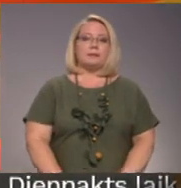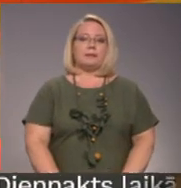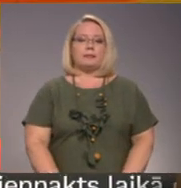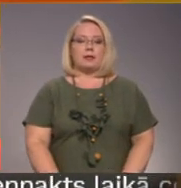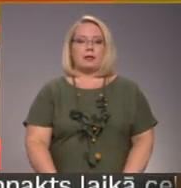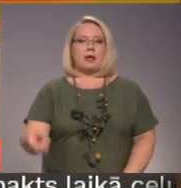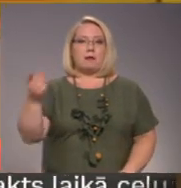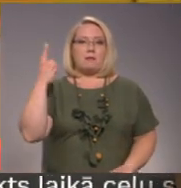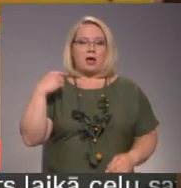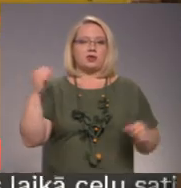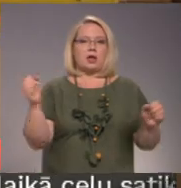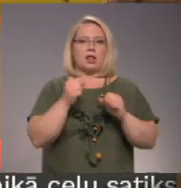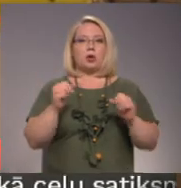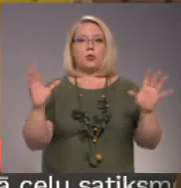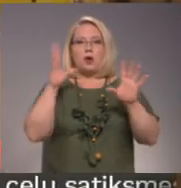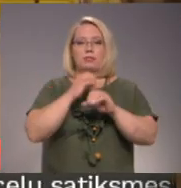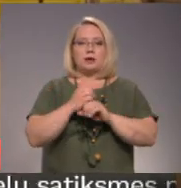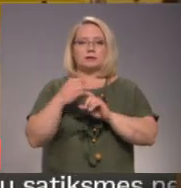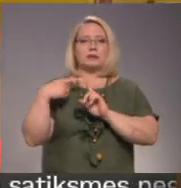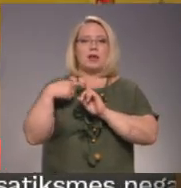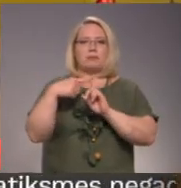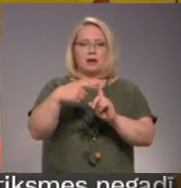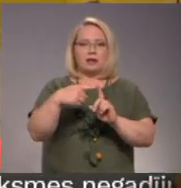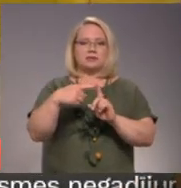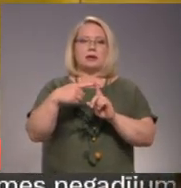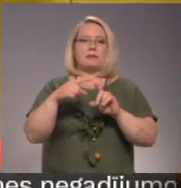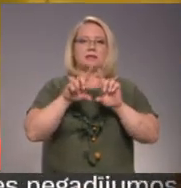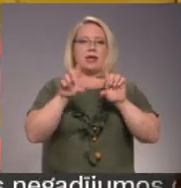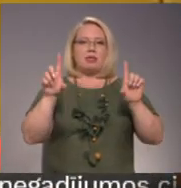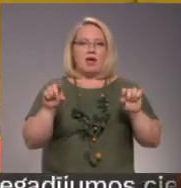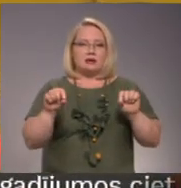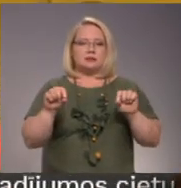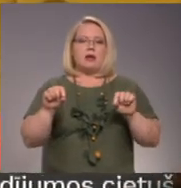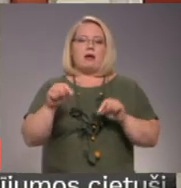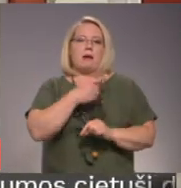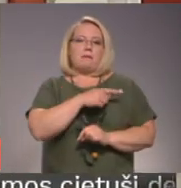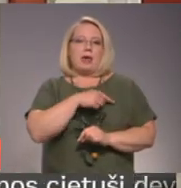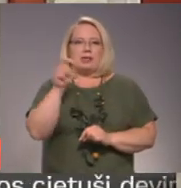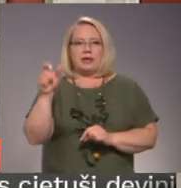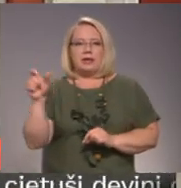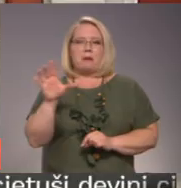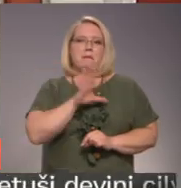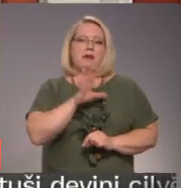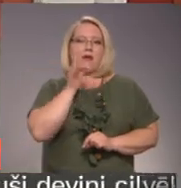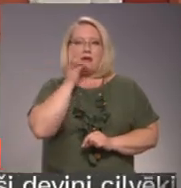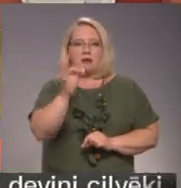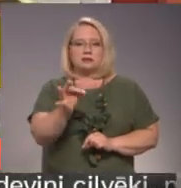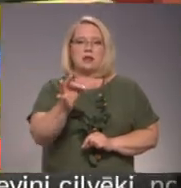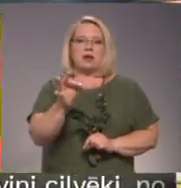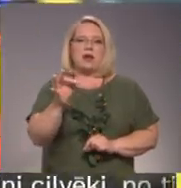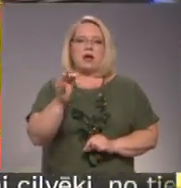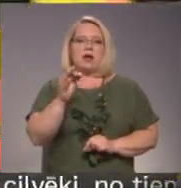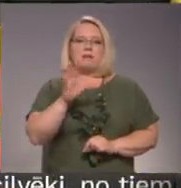Aizvadītā līgu nakts neatlaikmās medicīnas kāds palīdzījums dienestu medicīm ir bijusi, jāsaka, tomēr ties gan